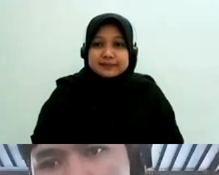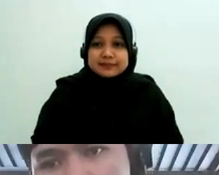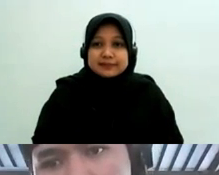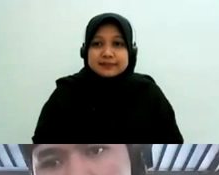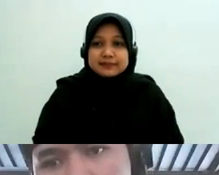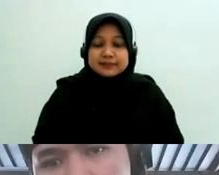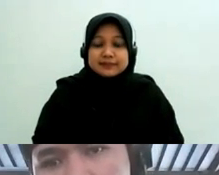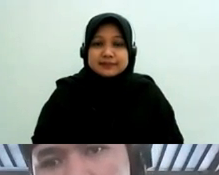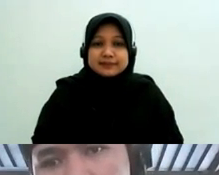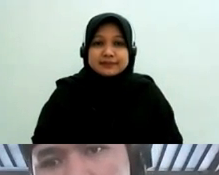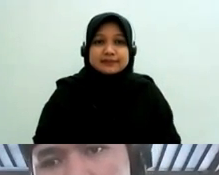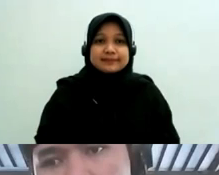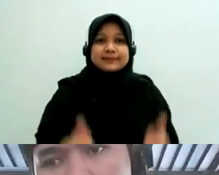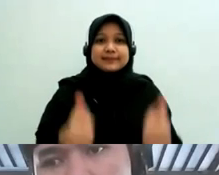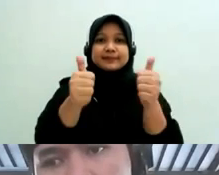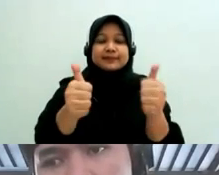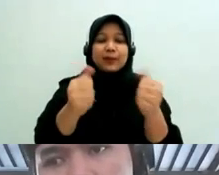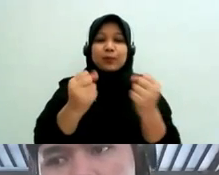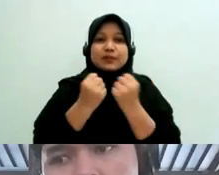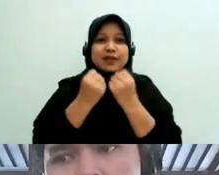mantap segar-segar ini